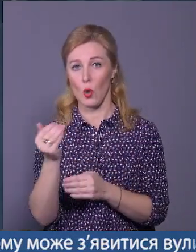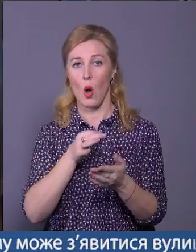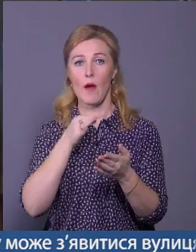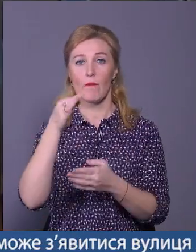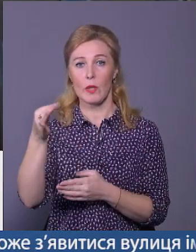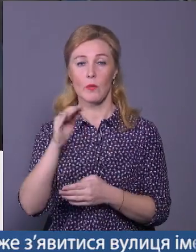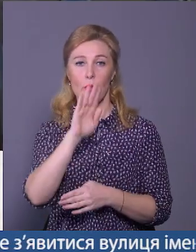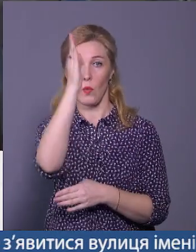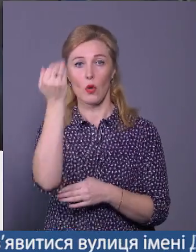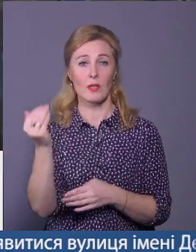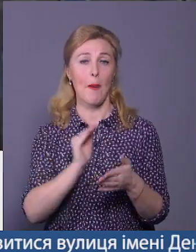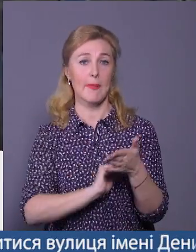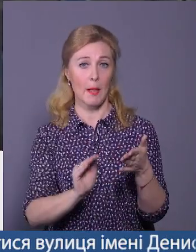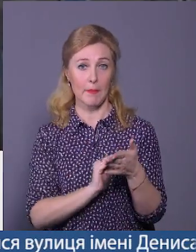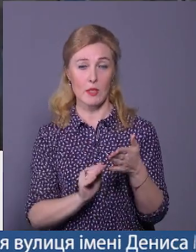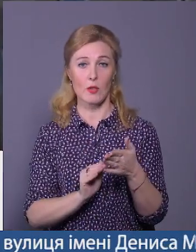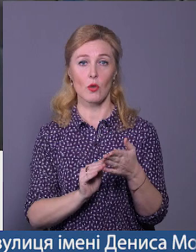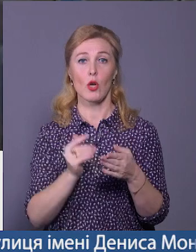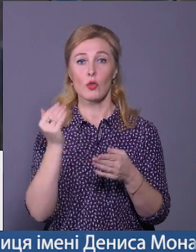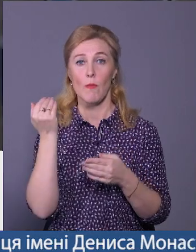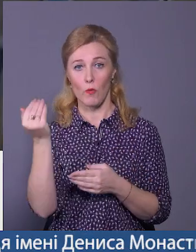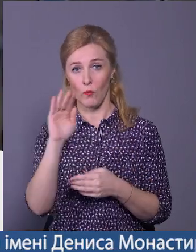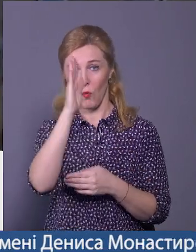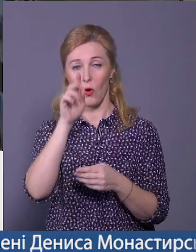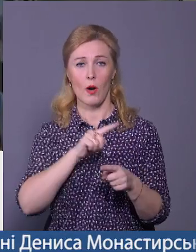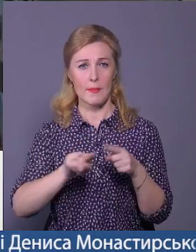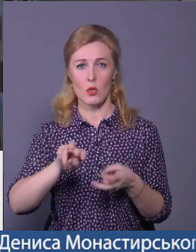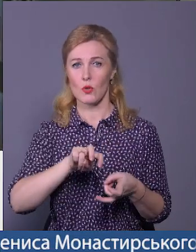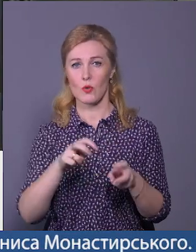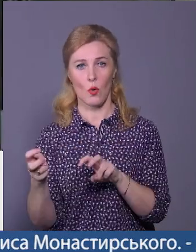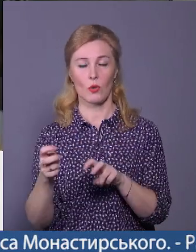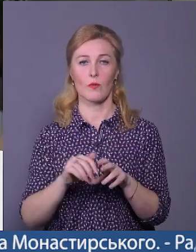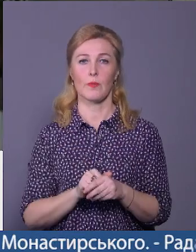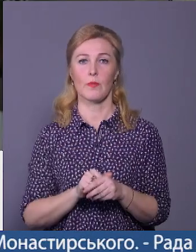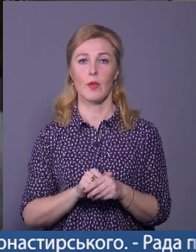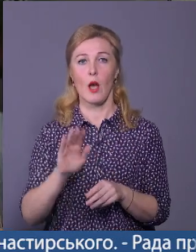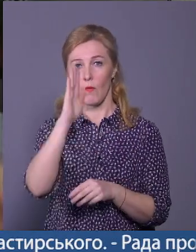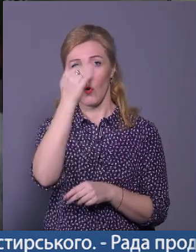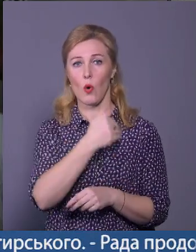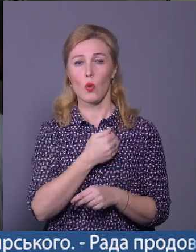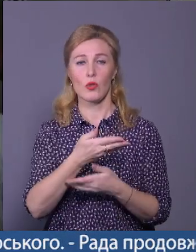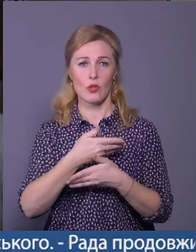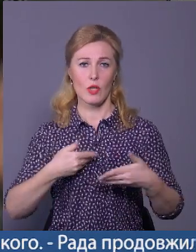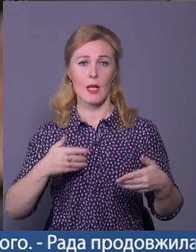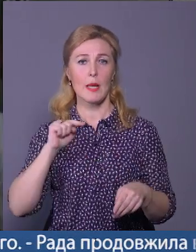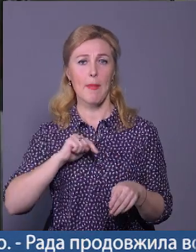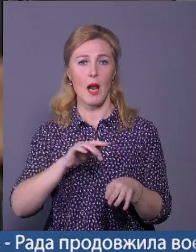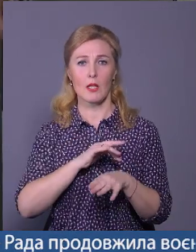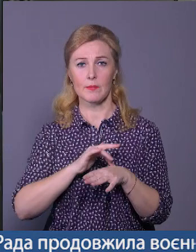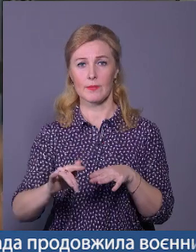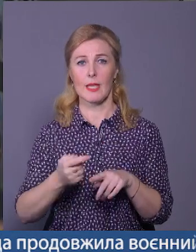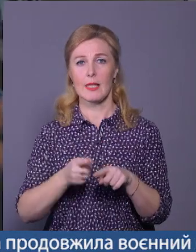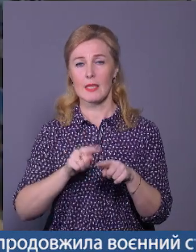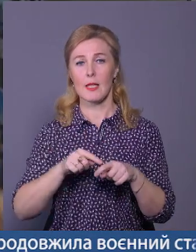ворогу. Там написано чітко, щоб вони як можна швидше здохли і посунули звідси. Ворог хоче, щоб нас морально задавити, щоб цими всякими світлами,